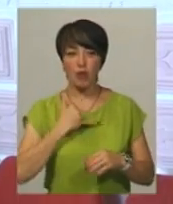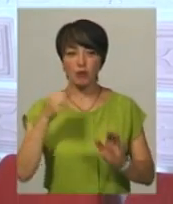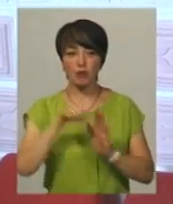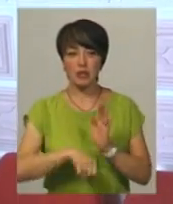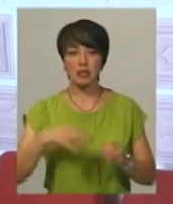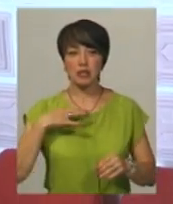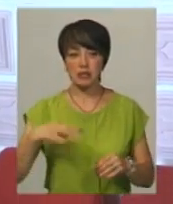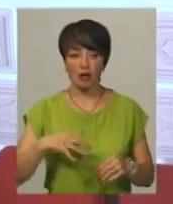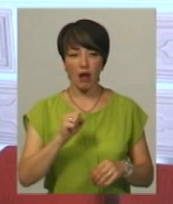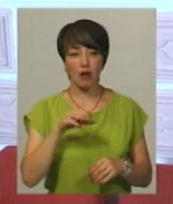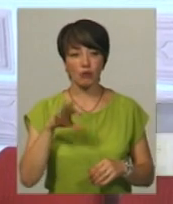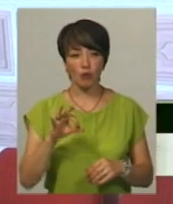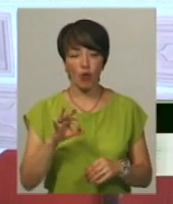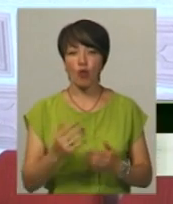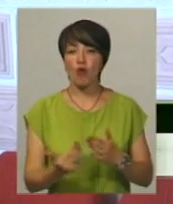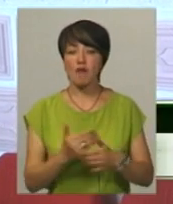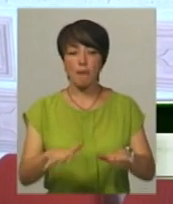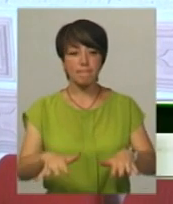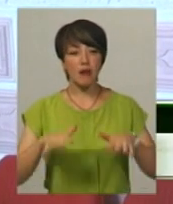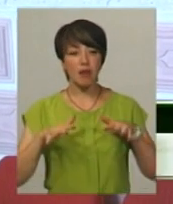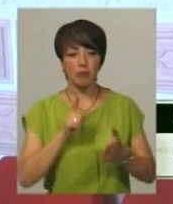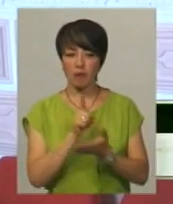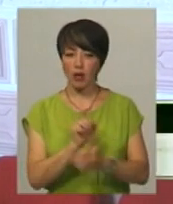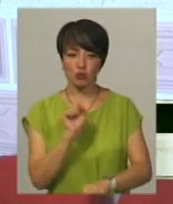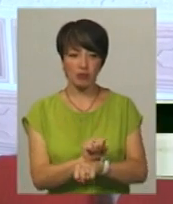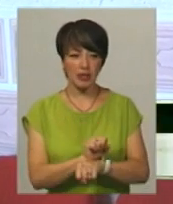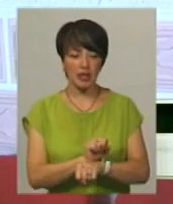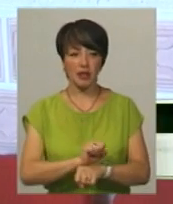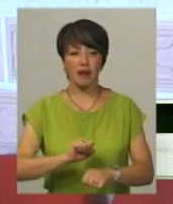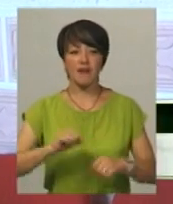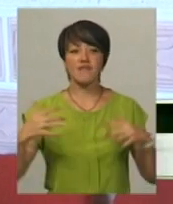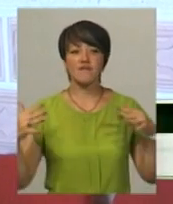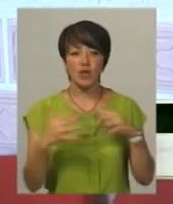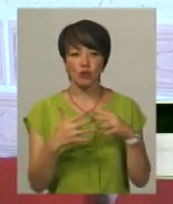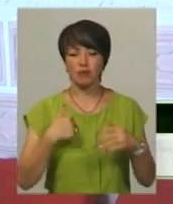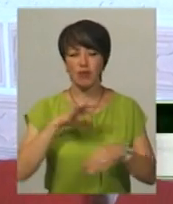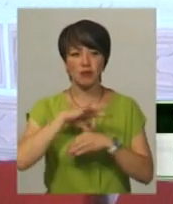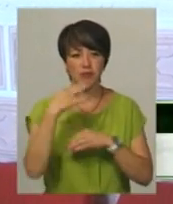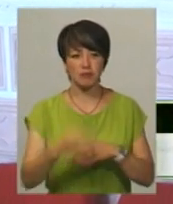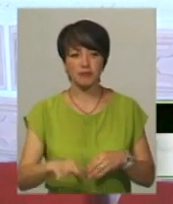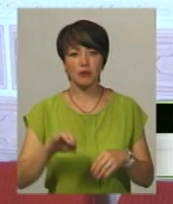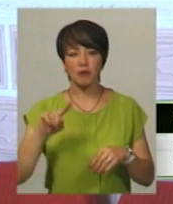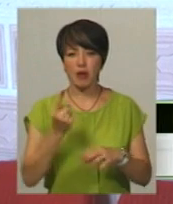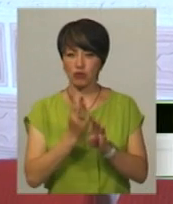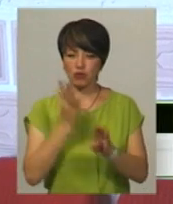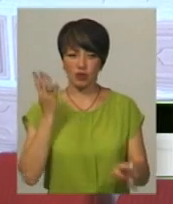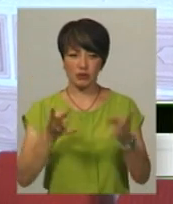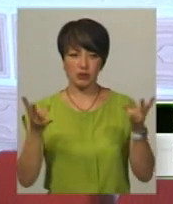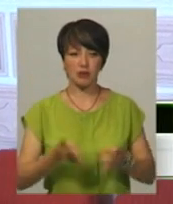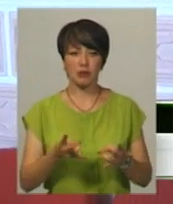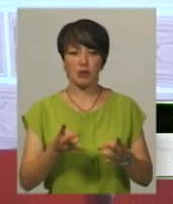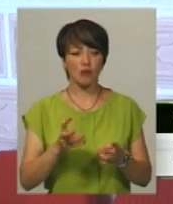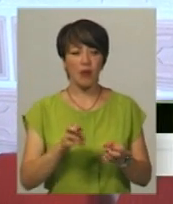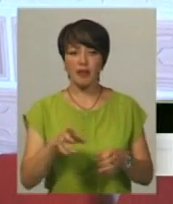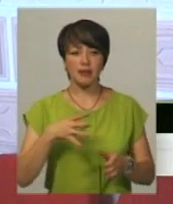Але мій парламент насамперед має зупинити війну. Оце мені болить, і я би хотіла, щоб це було на саму першу чергу, щоб вони